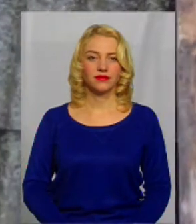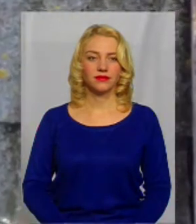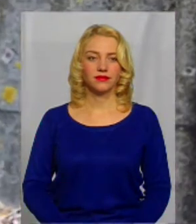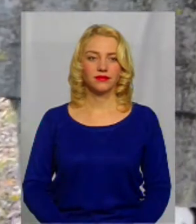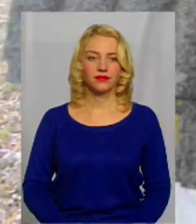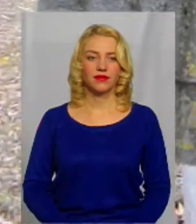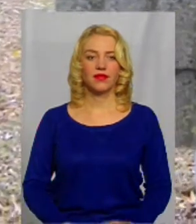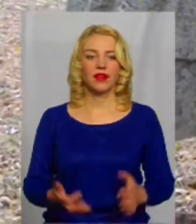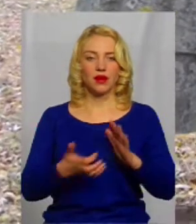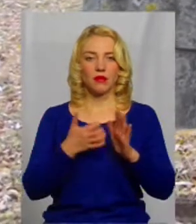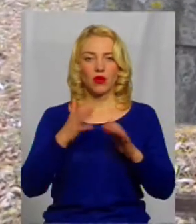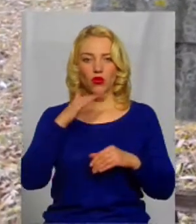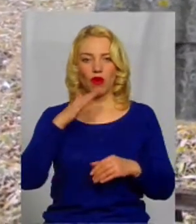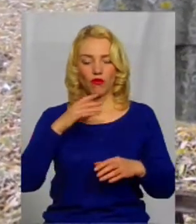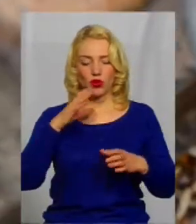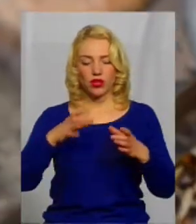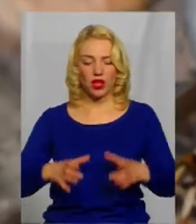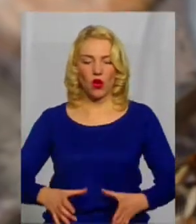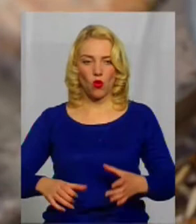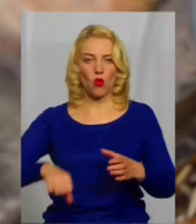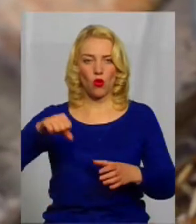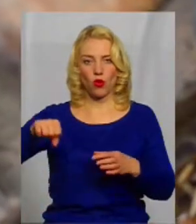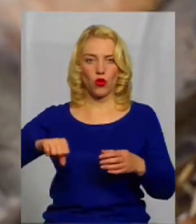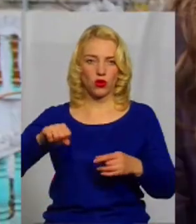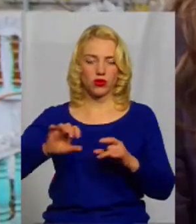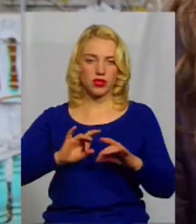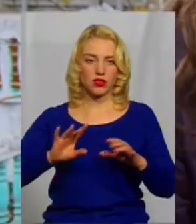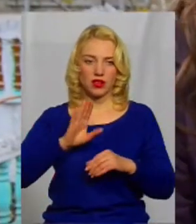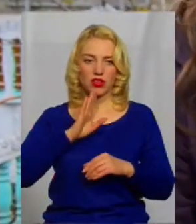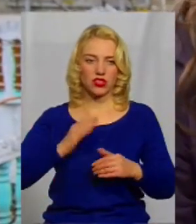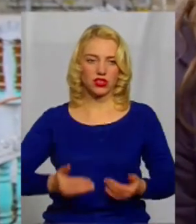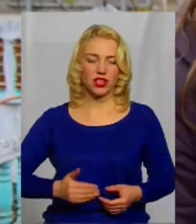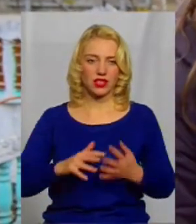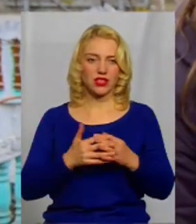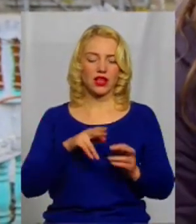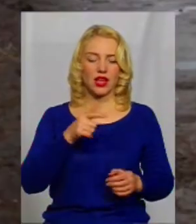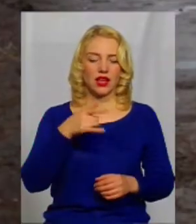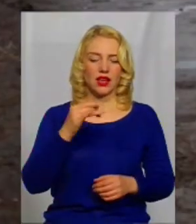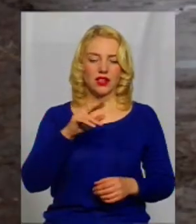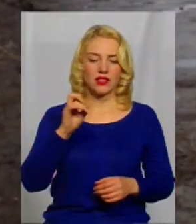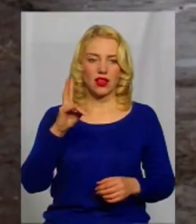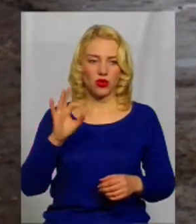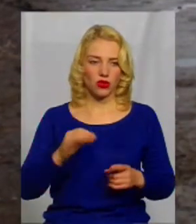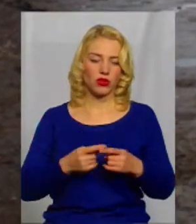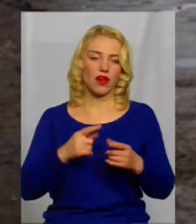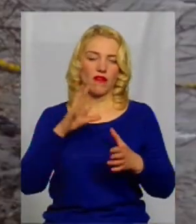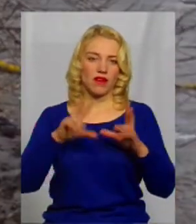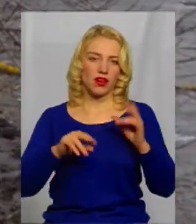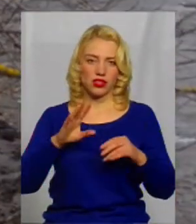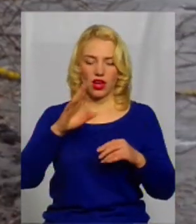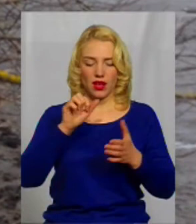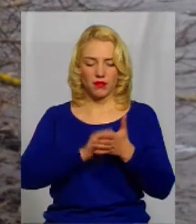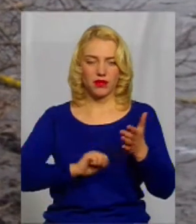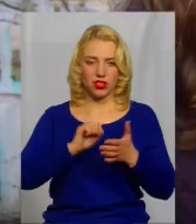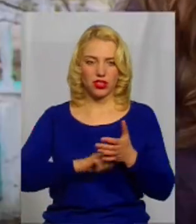Бракує води в колодязях, скаржиться жителька села Гриценки Наталія Панчук. Жінка вважає, причина – спуск орендарем